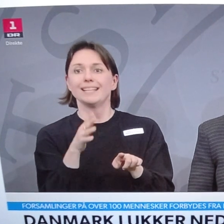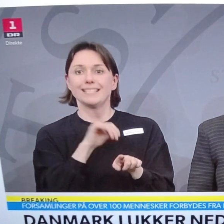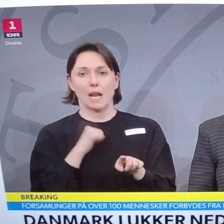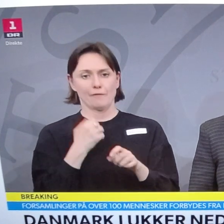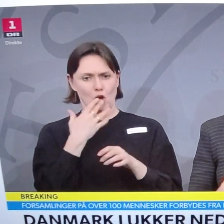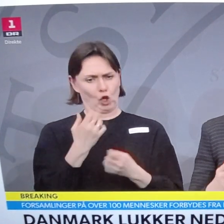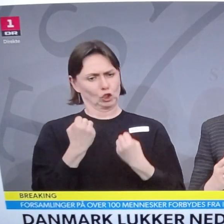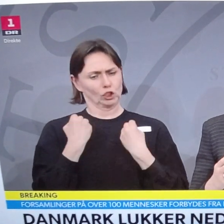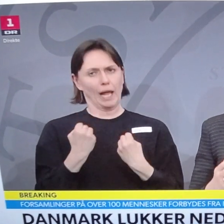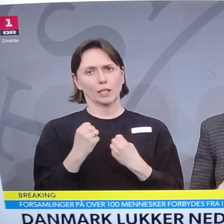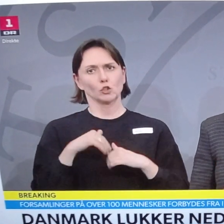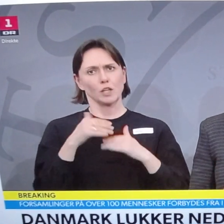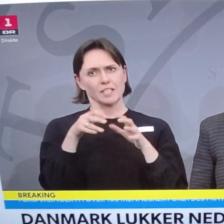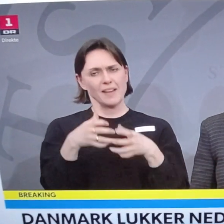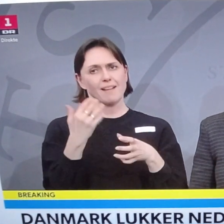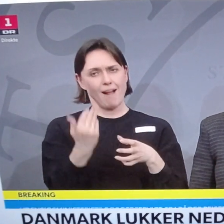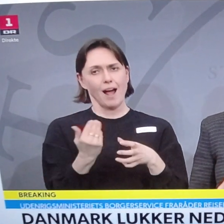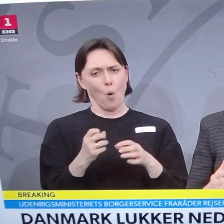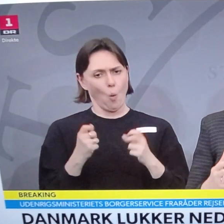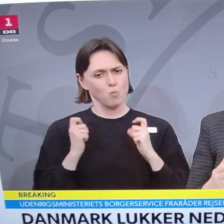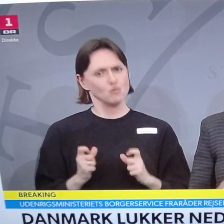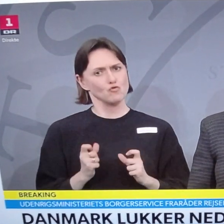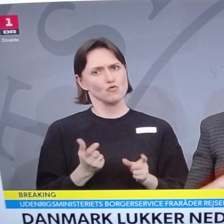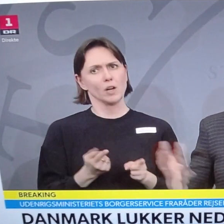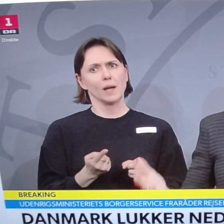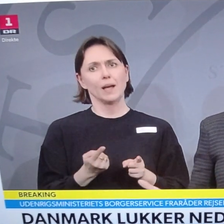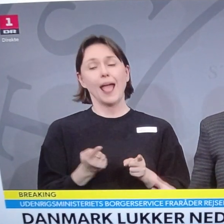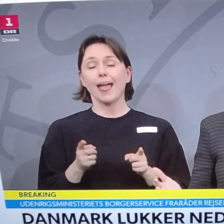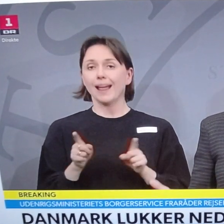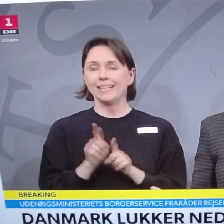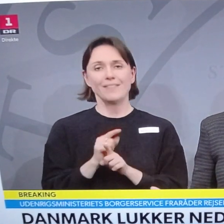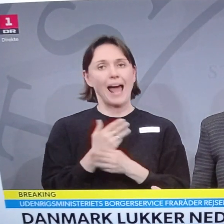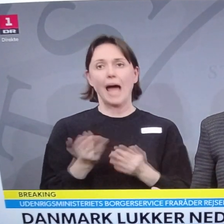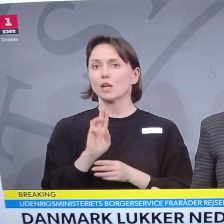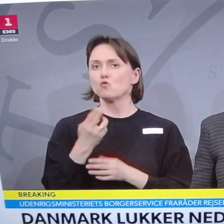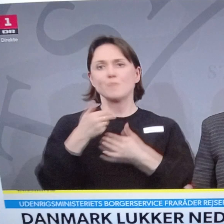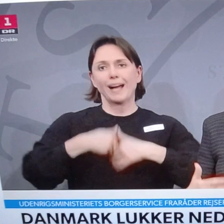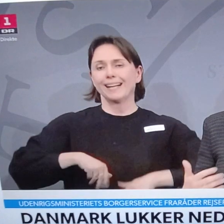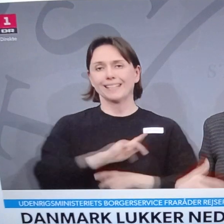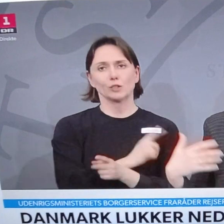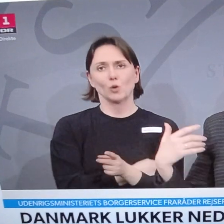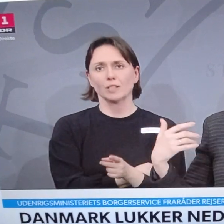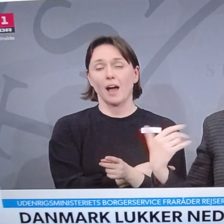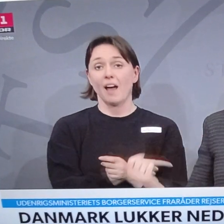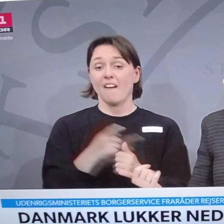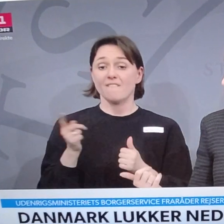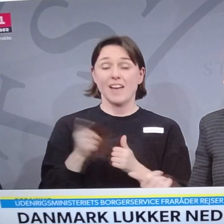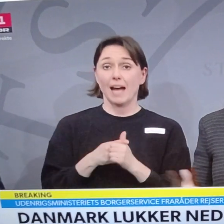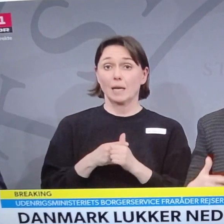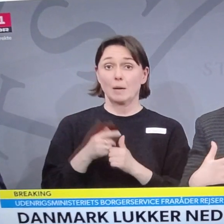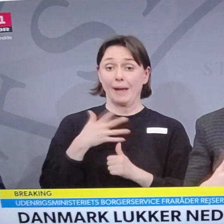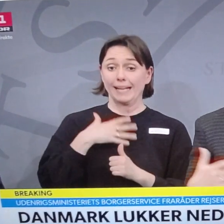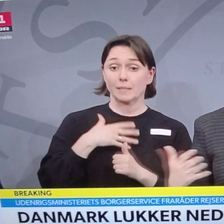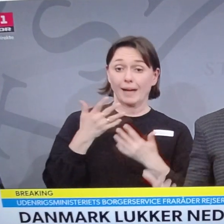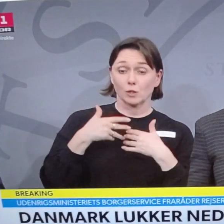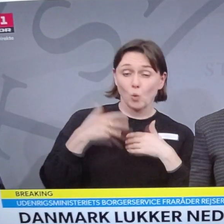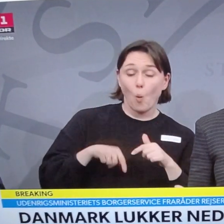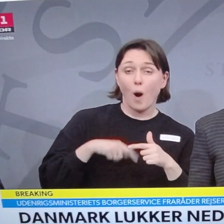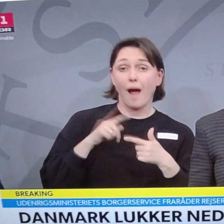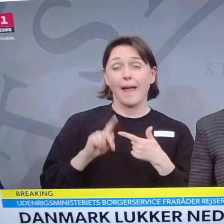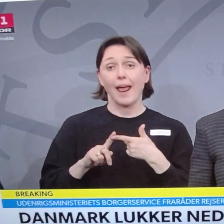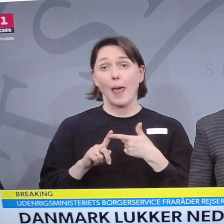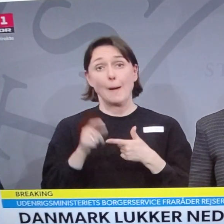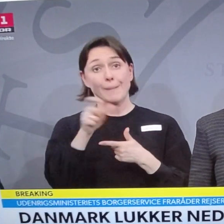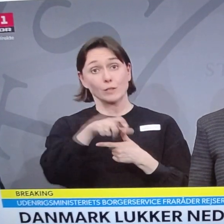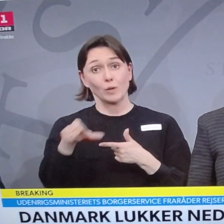sundhedsvæsen, og at det er robust, så har vi ikke ubegrænsede ressourcer. Det har vi hverken, angår respiratorer. Vi har det heller ikke, hvad angår